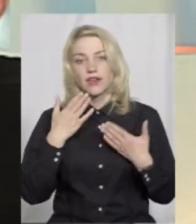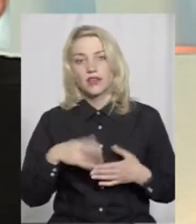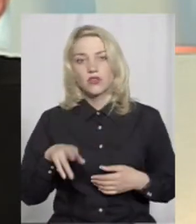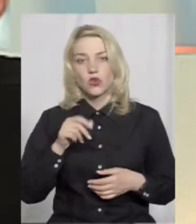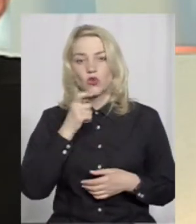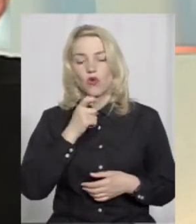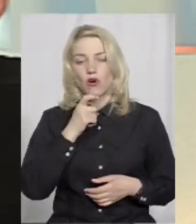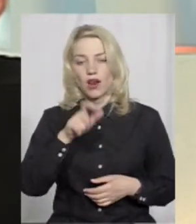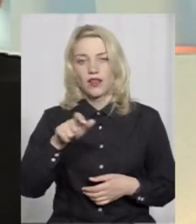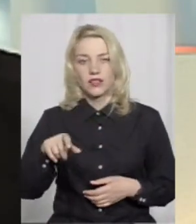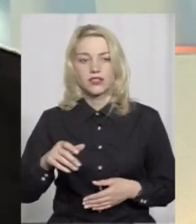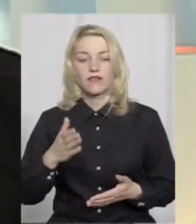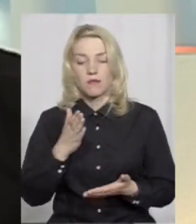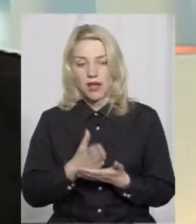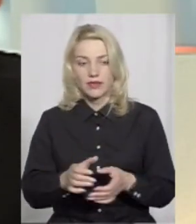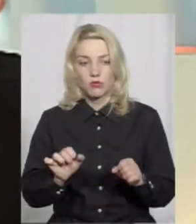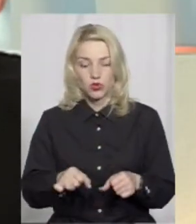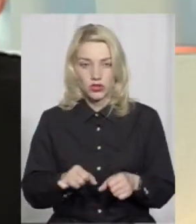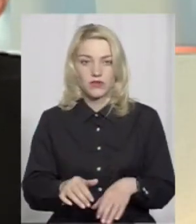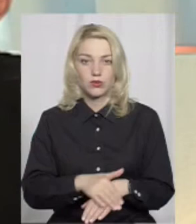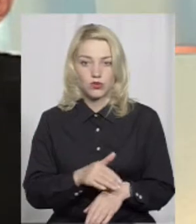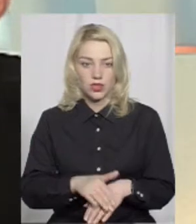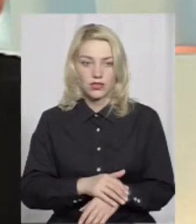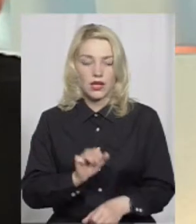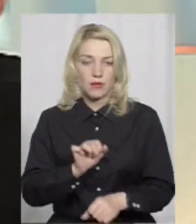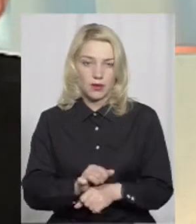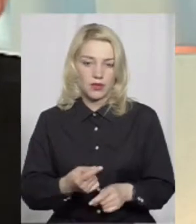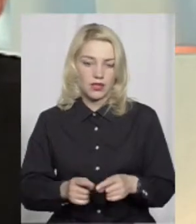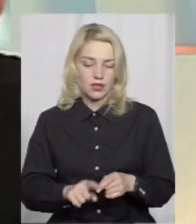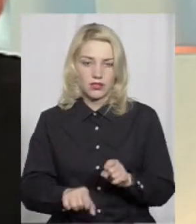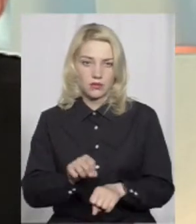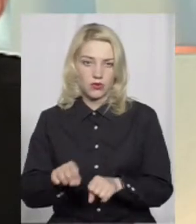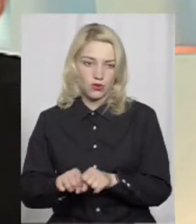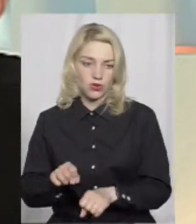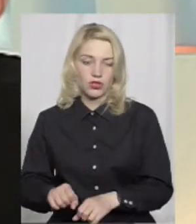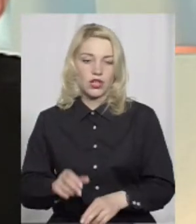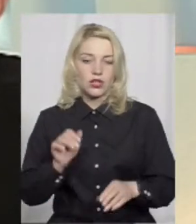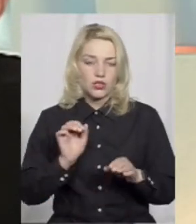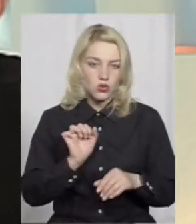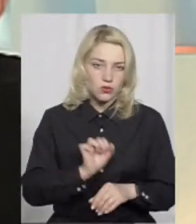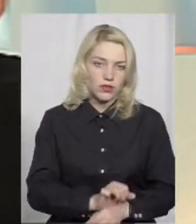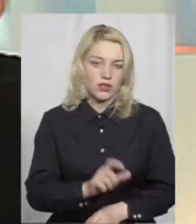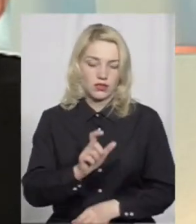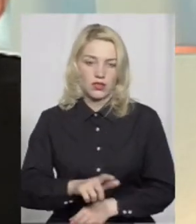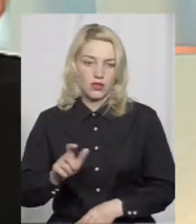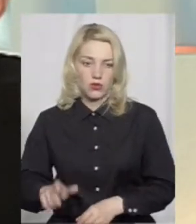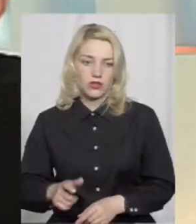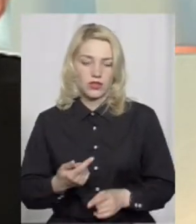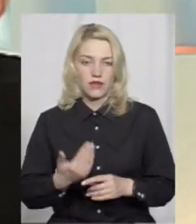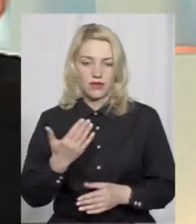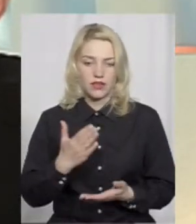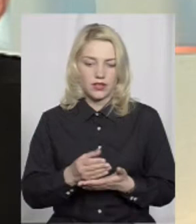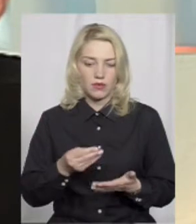глядачів, маєте можливість, будь ласка, припиняйте ці правопорушення, зупиняйте людей, ви є повноцінним